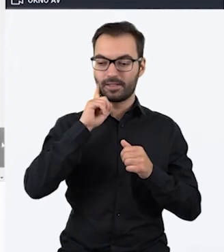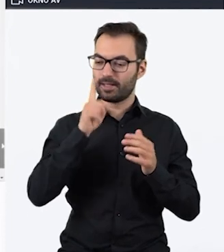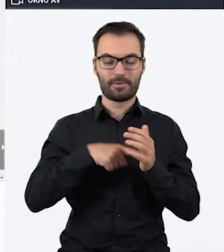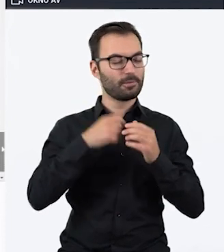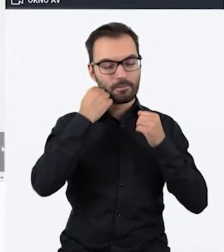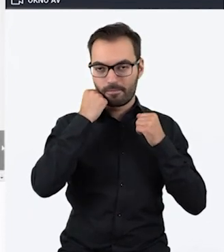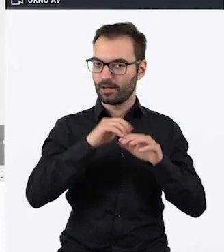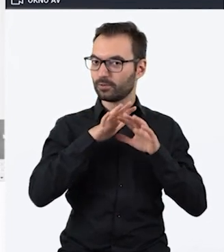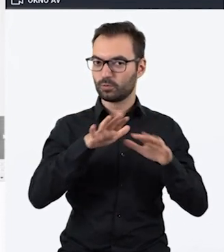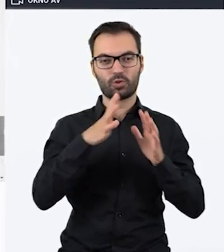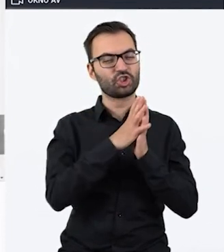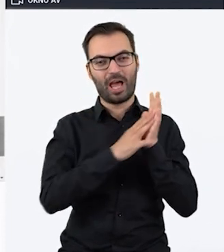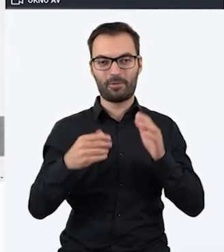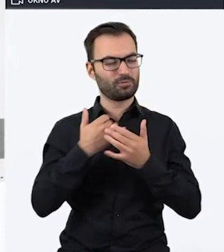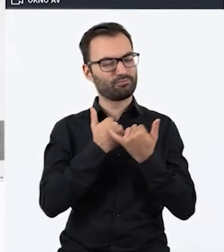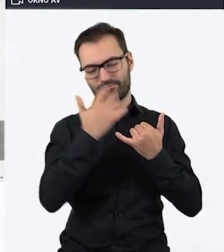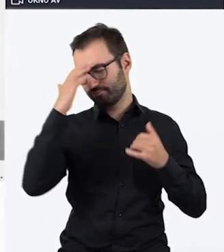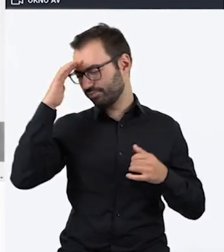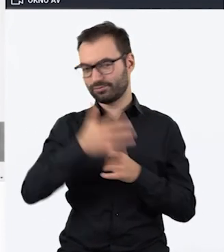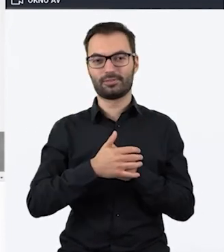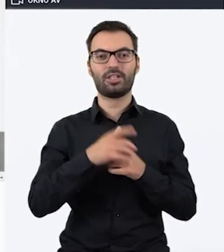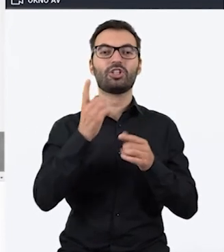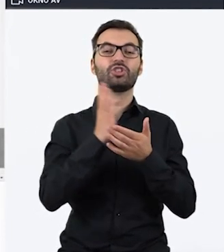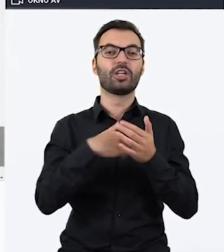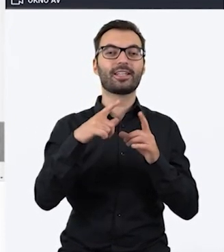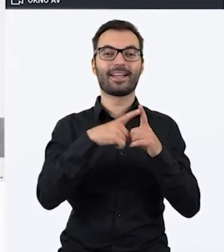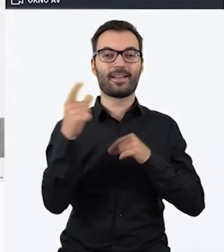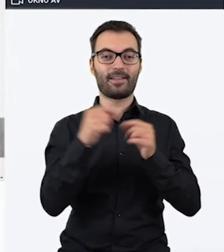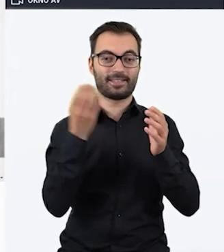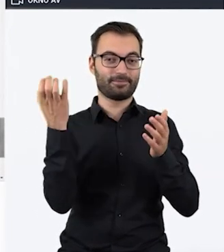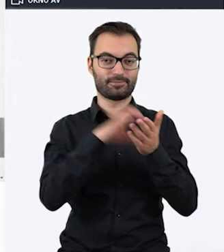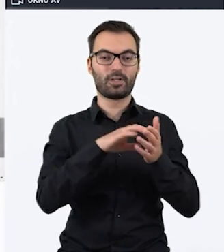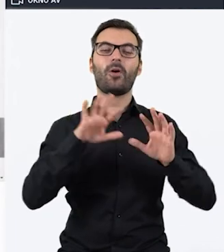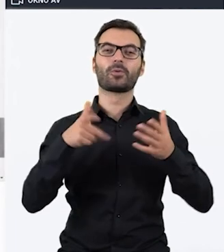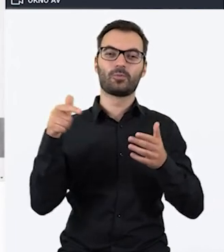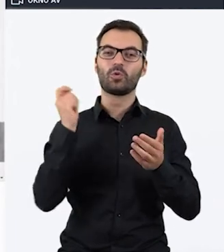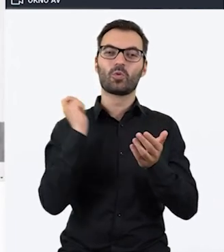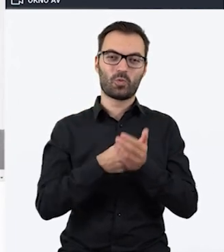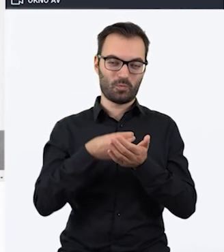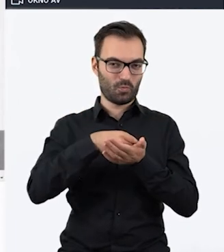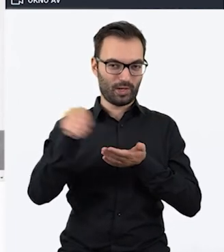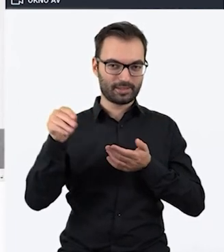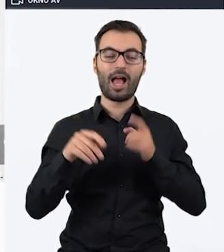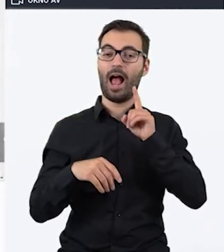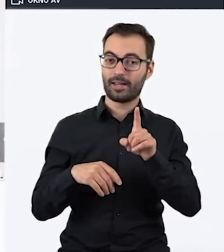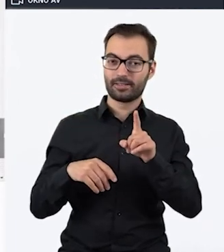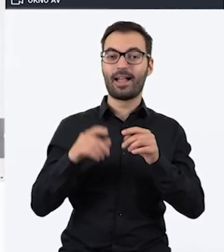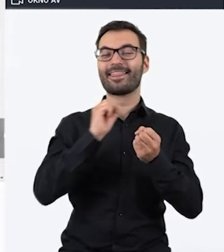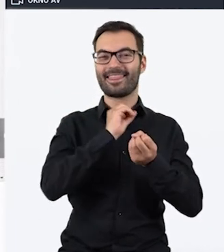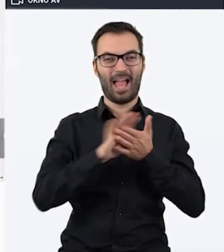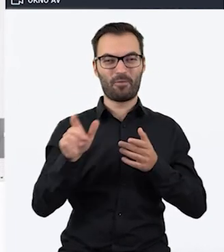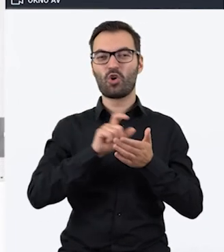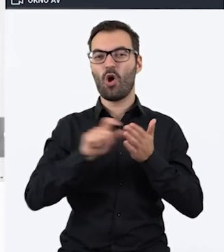tych różnych szablonów. Część z nich jest oznaczona gwiazdką, co oznacza, że trzeba wykupić konto, natomiast wersja darmowa tego